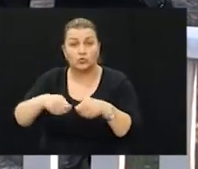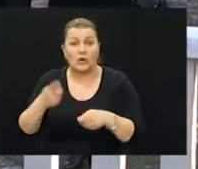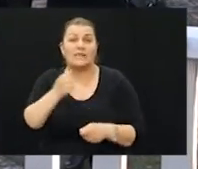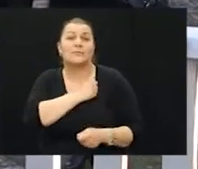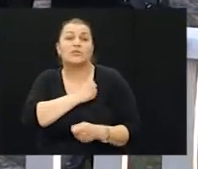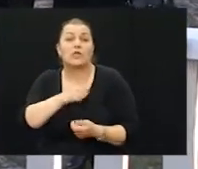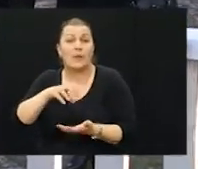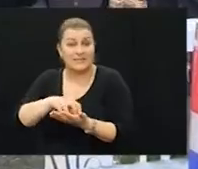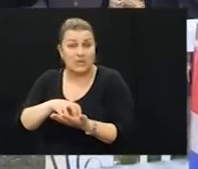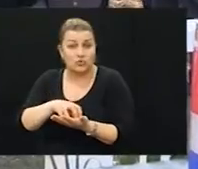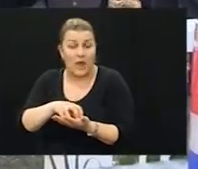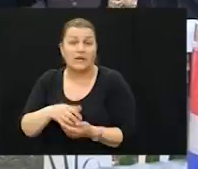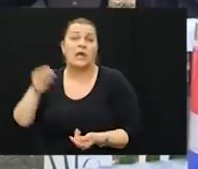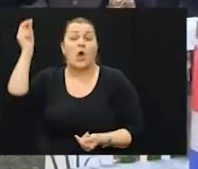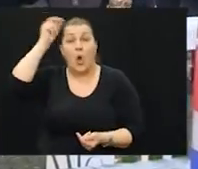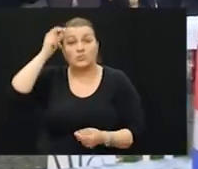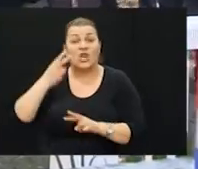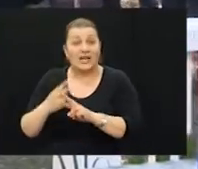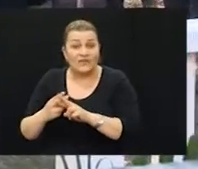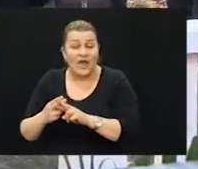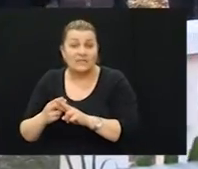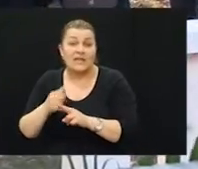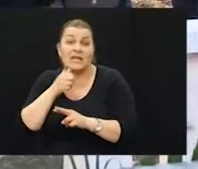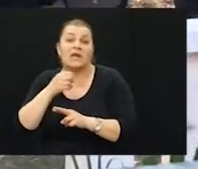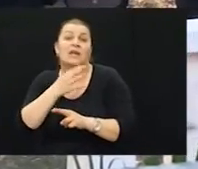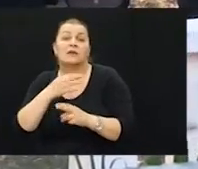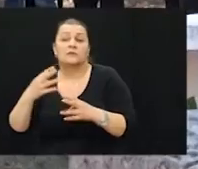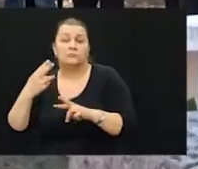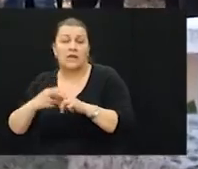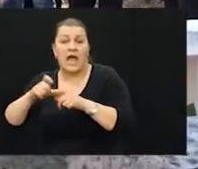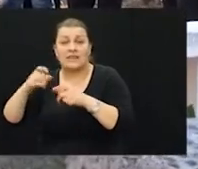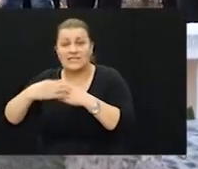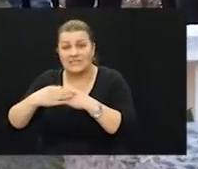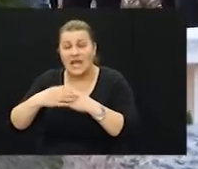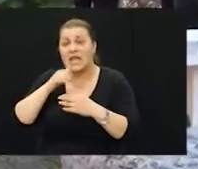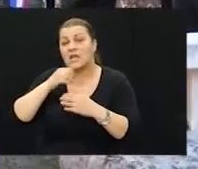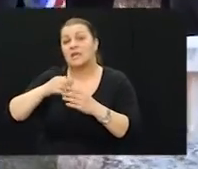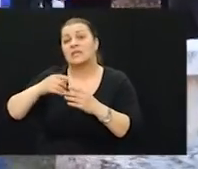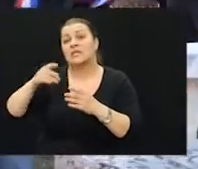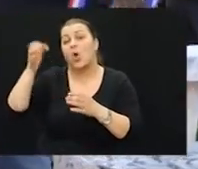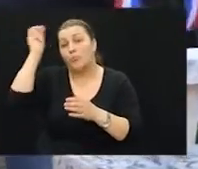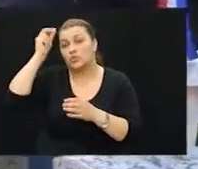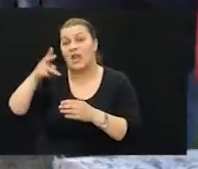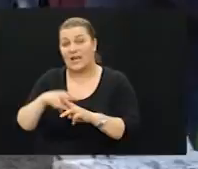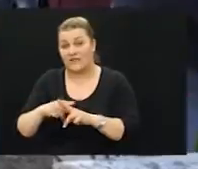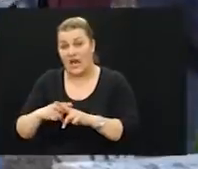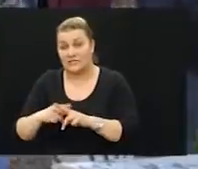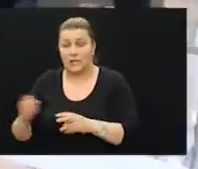Županije, Spitsko-Dalmatinske općine Hrvace i grada, sinja, gradski odbor HDZ-a, sinje, mladež HDZ-a te općine Hrvace.